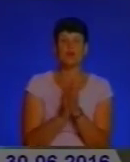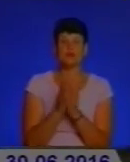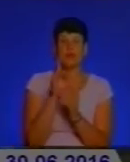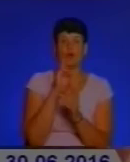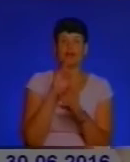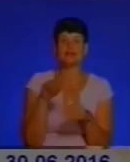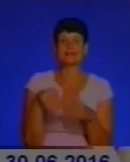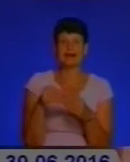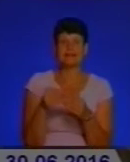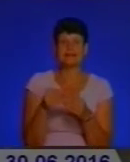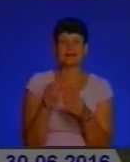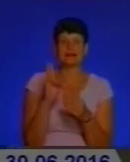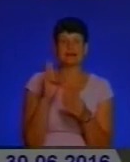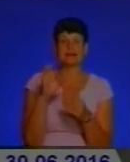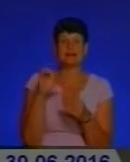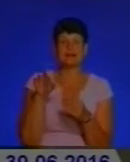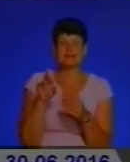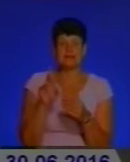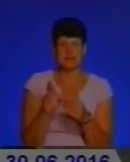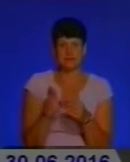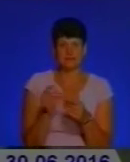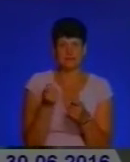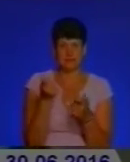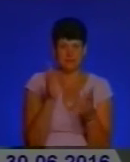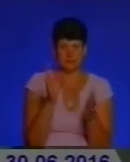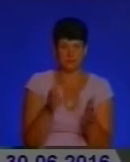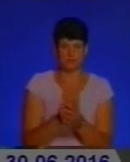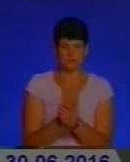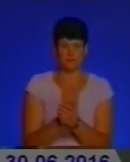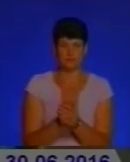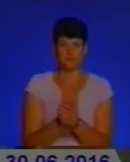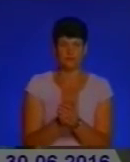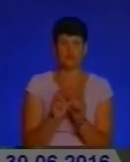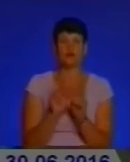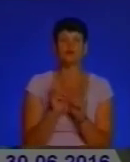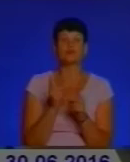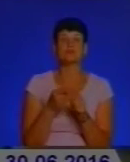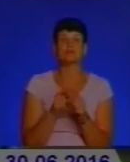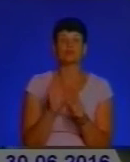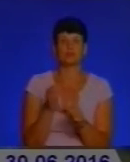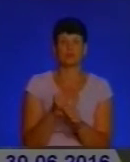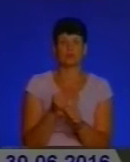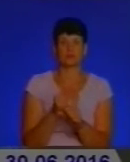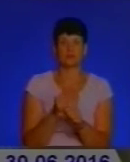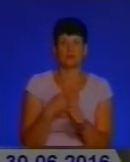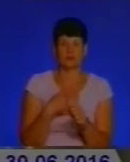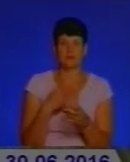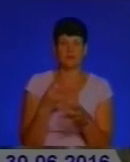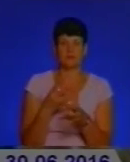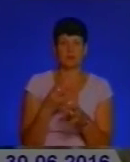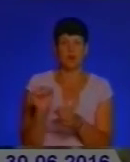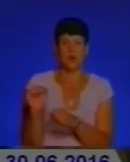насіння. Але його хтось би тут робив, я знаю. Хто б не робив, мені його треба тримати косу,